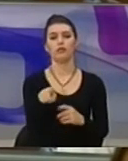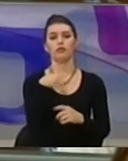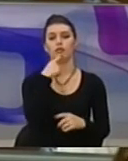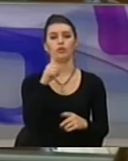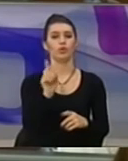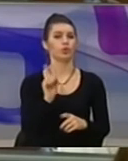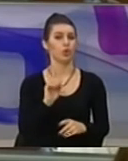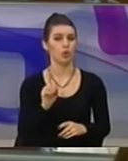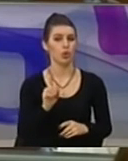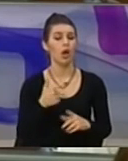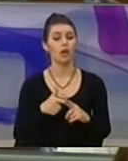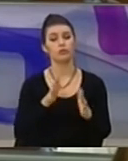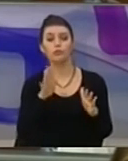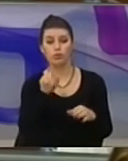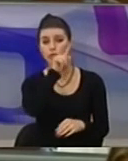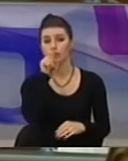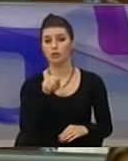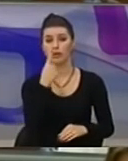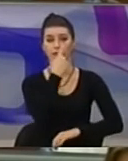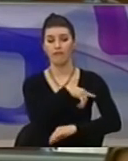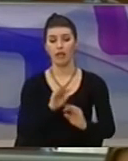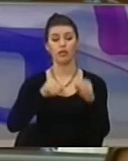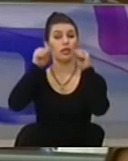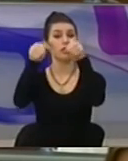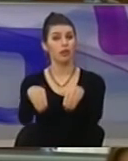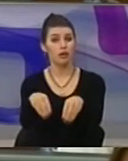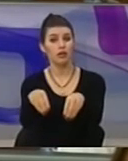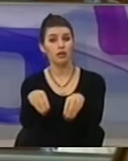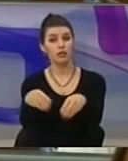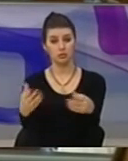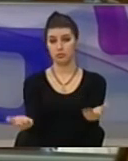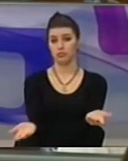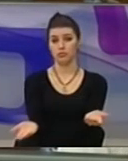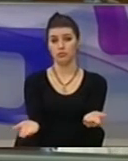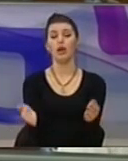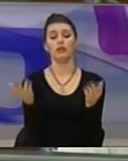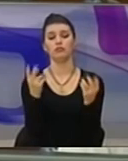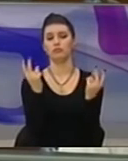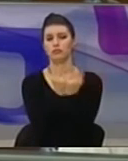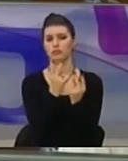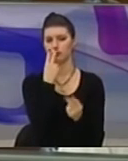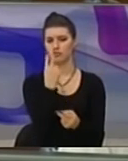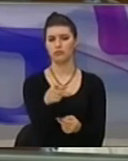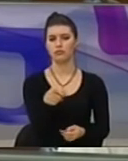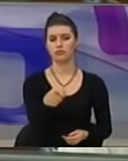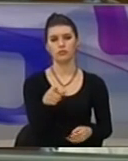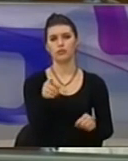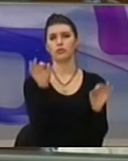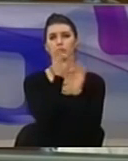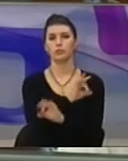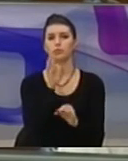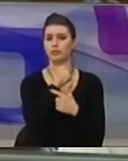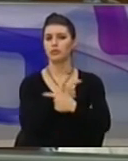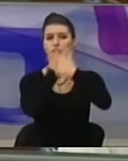të mund të bëtë në base në vitin e ardhshëm. Edhe në këtë nuk keni ndonjë